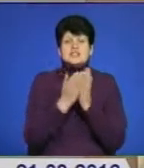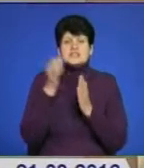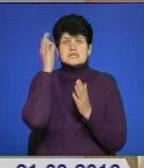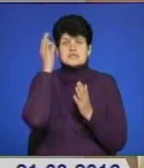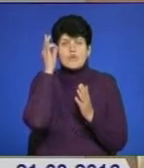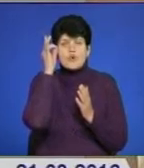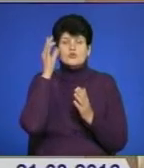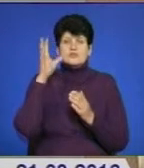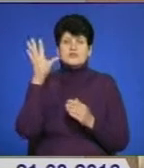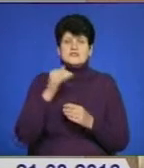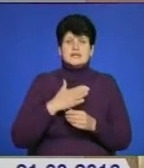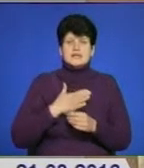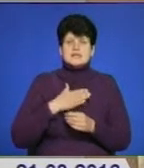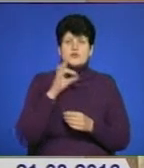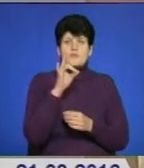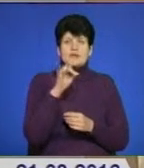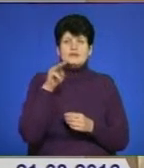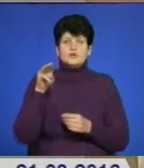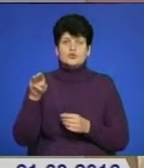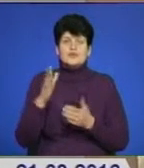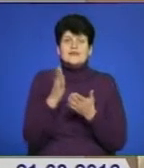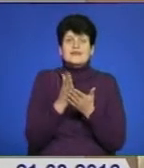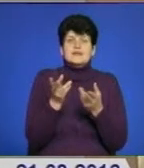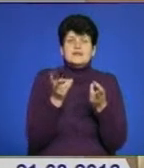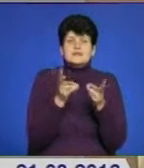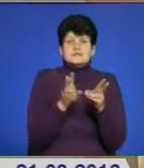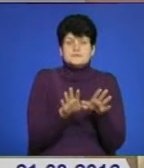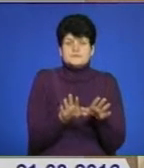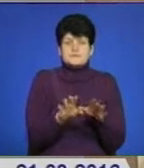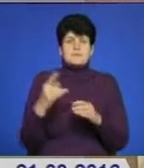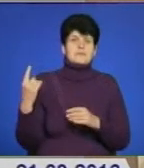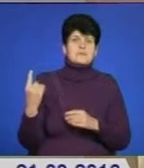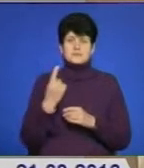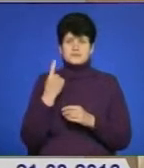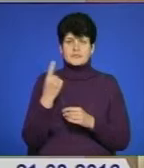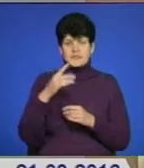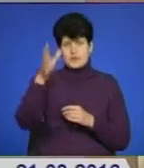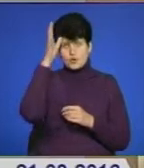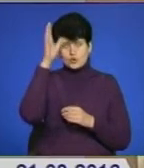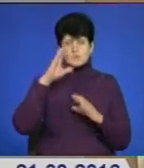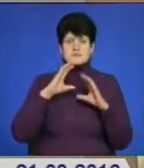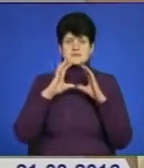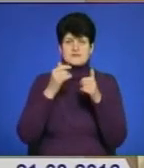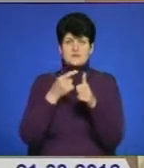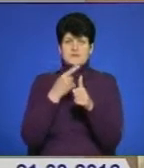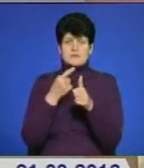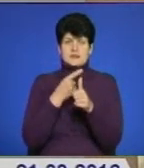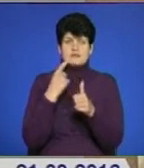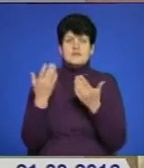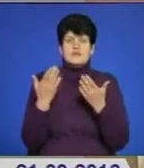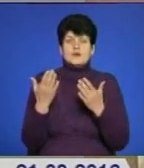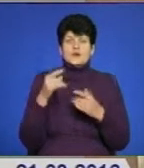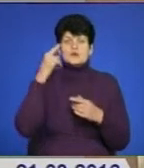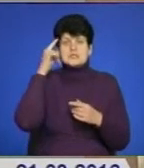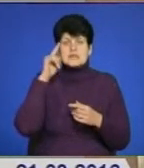спогадах всіх нас Роман Теодорович залишається насамперед науковцем із світовим іменем, якого